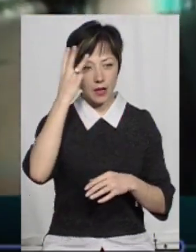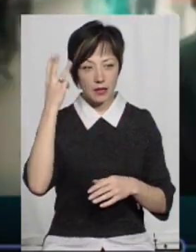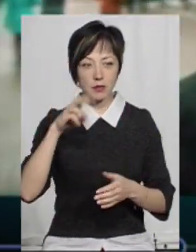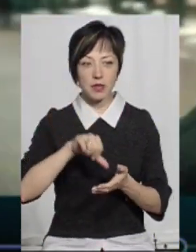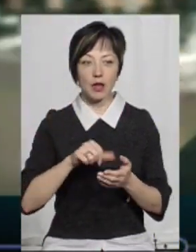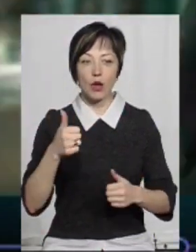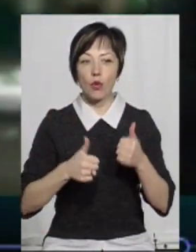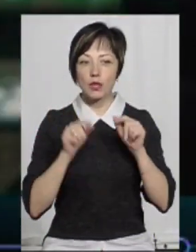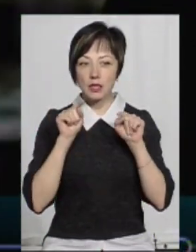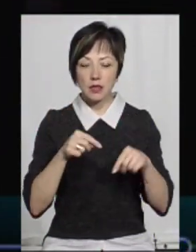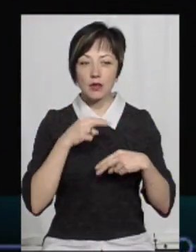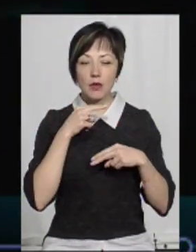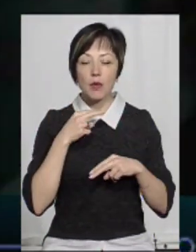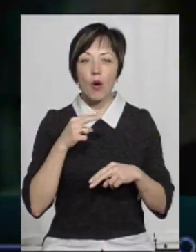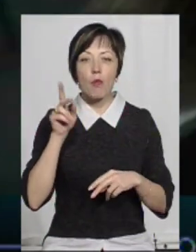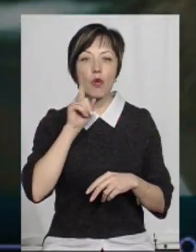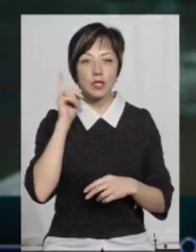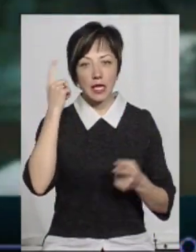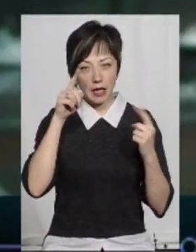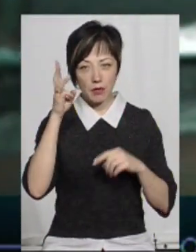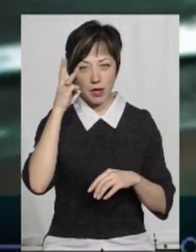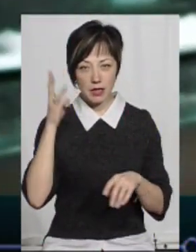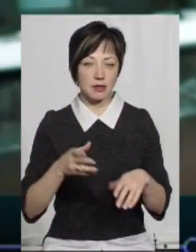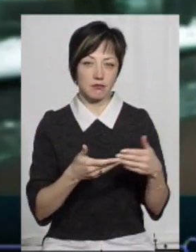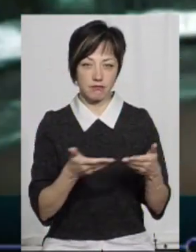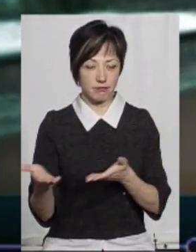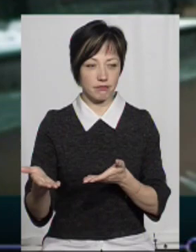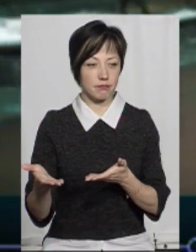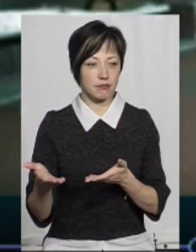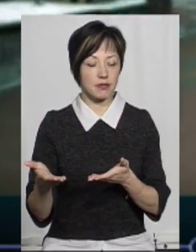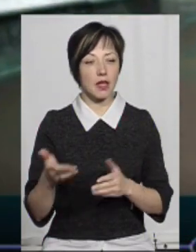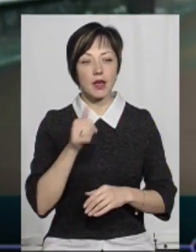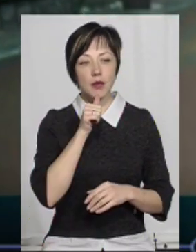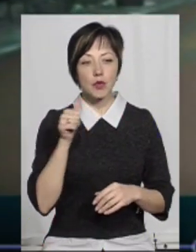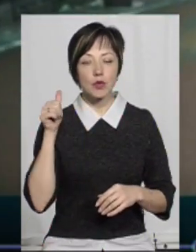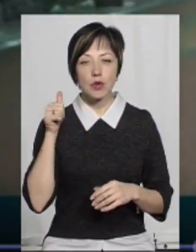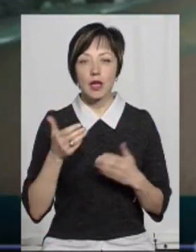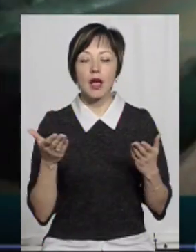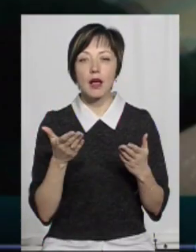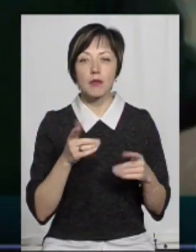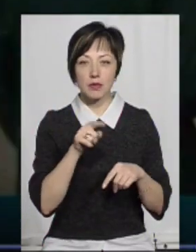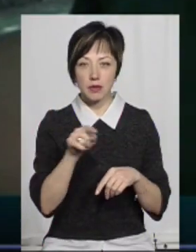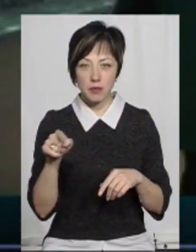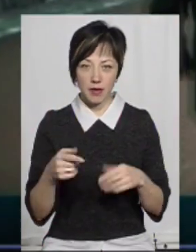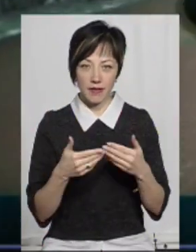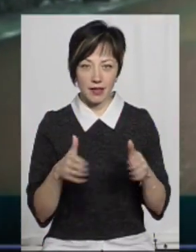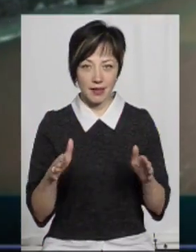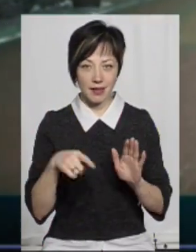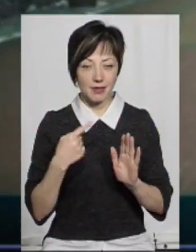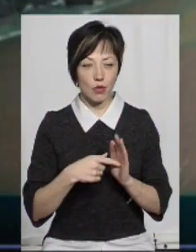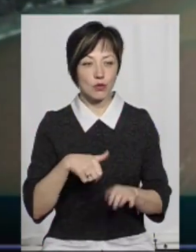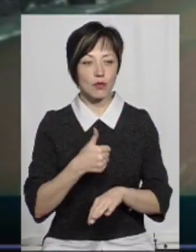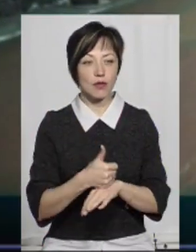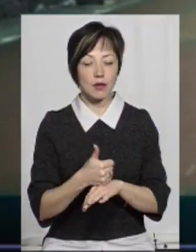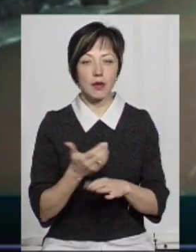на конкурс, з акцентом на те, що молодіжним ідеям у Хмельницькому відкриті двері. От торік, яким із них вони відкрились? От